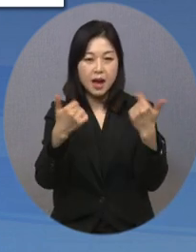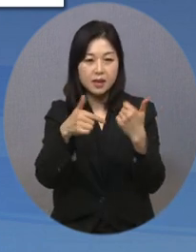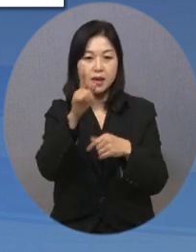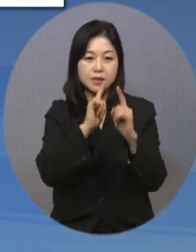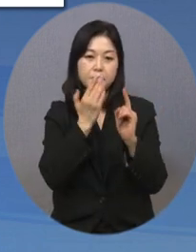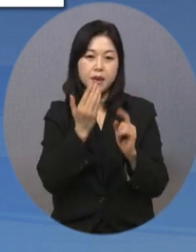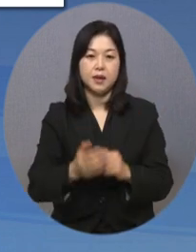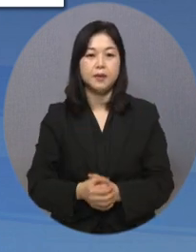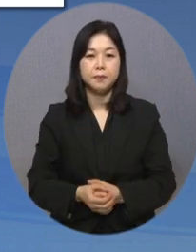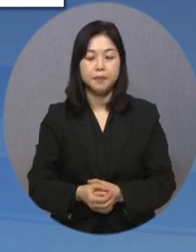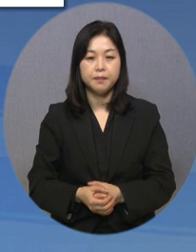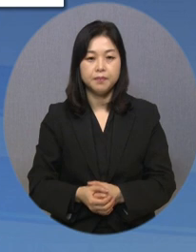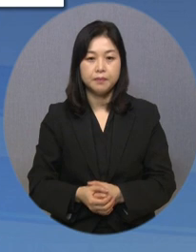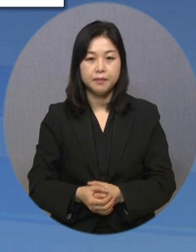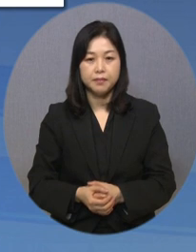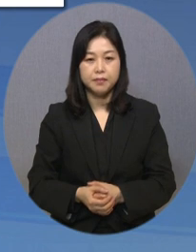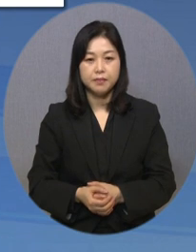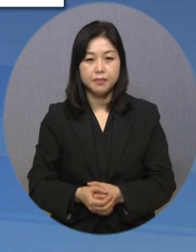있습니다.